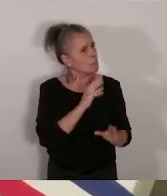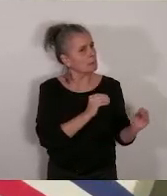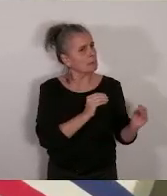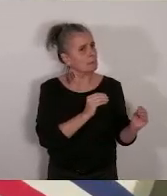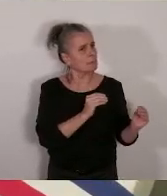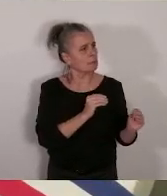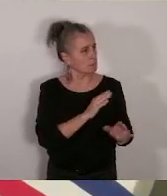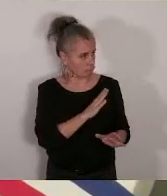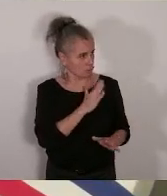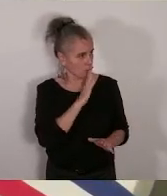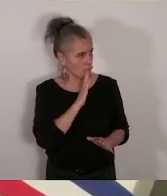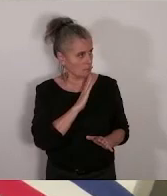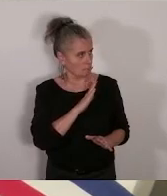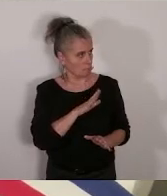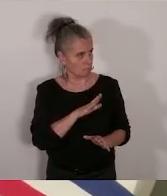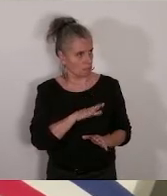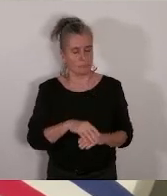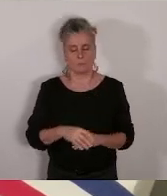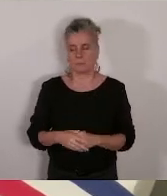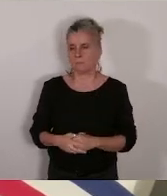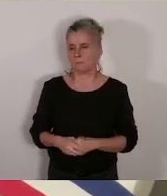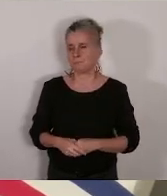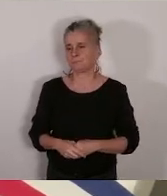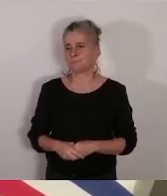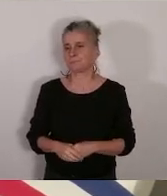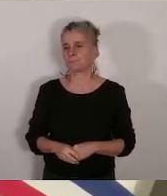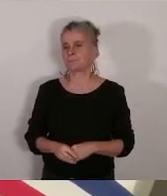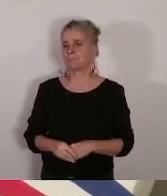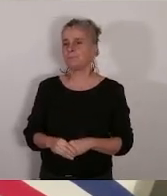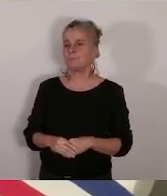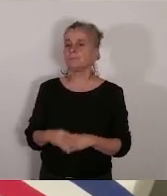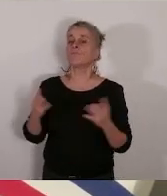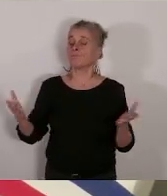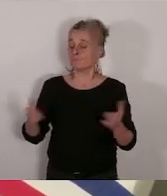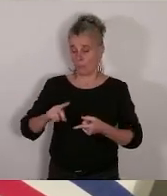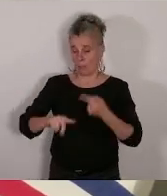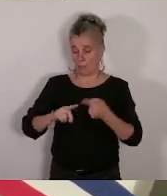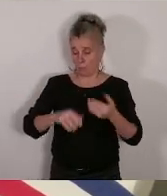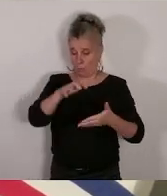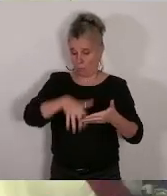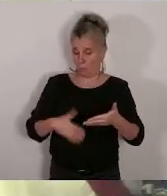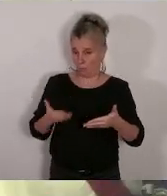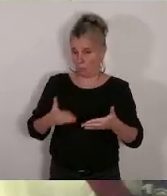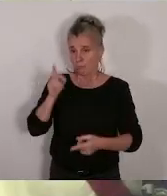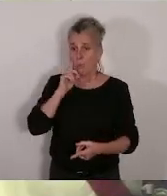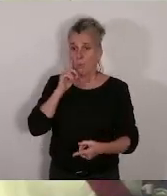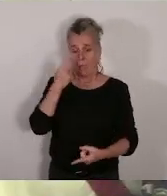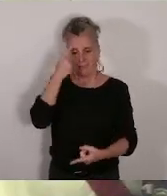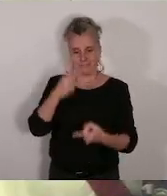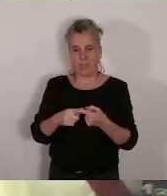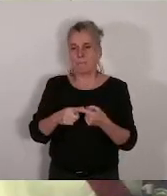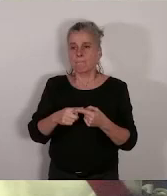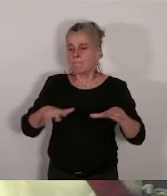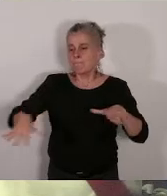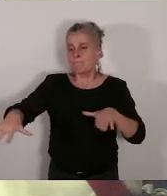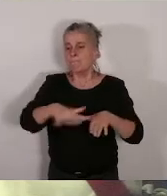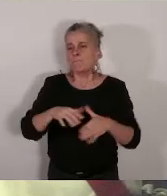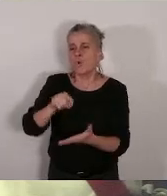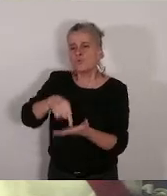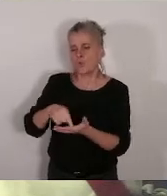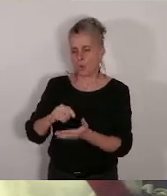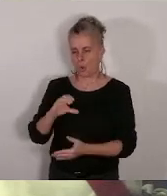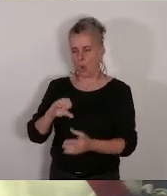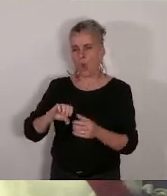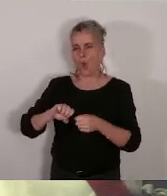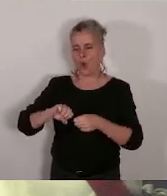plaît. Voilà. C'est un point important puisque ça concerne la valorisation des vestiges de la corderie. Et